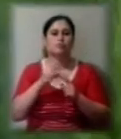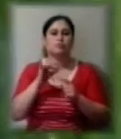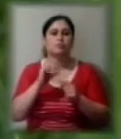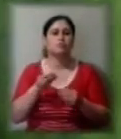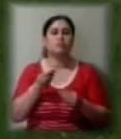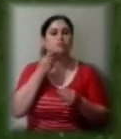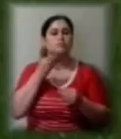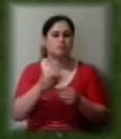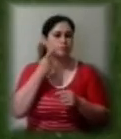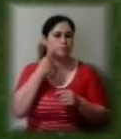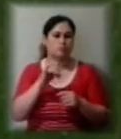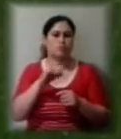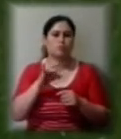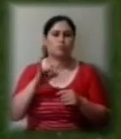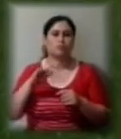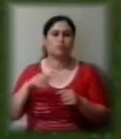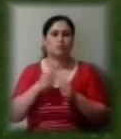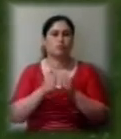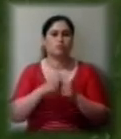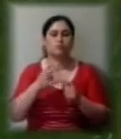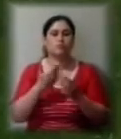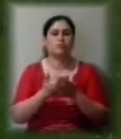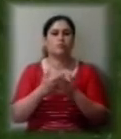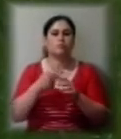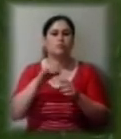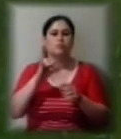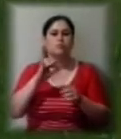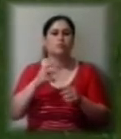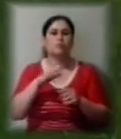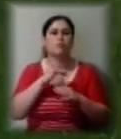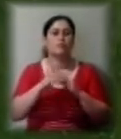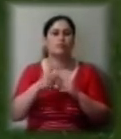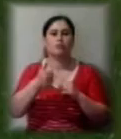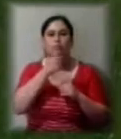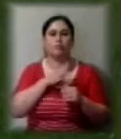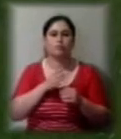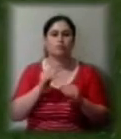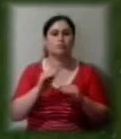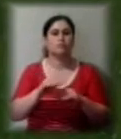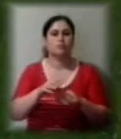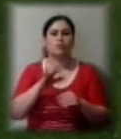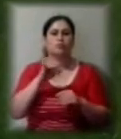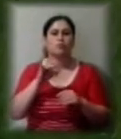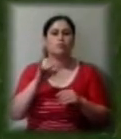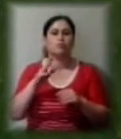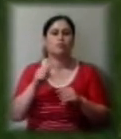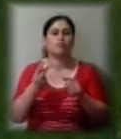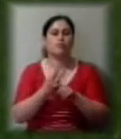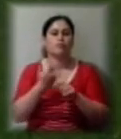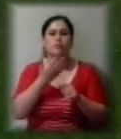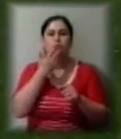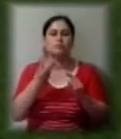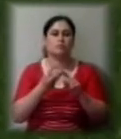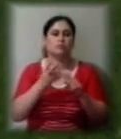говорить Олексій. Наприклад, оце ячмінне поле цього року удобрювалось уже два рази. Останній третій раз воно буде удобрюватися вже